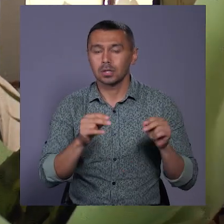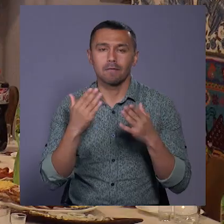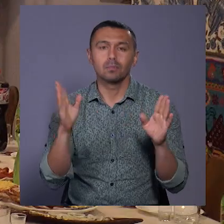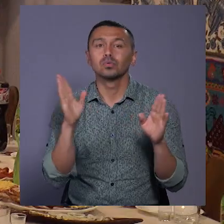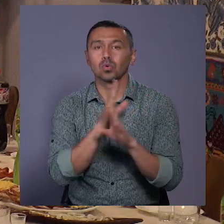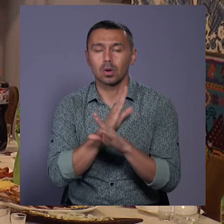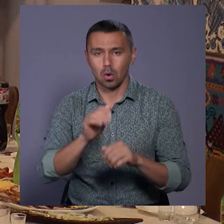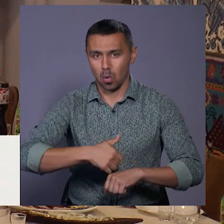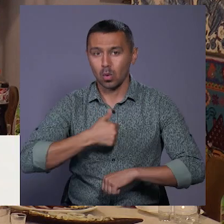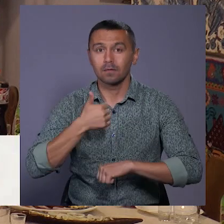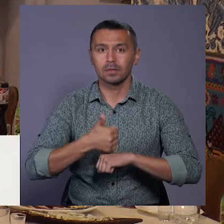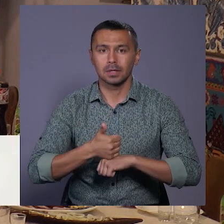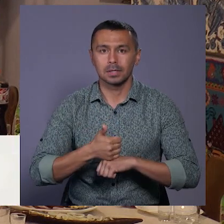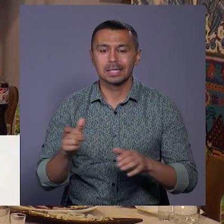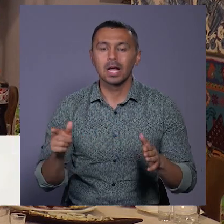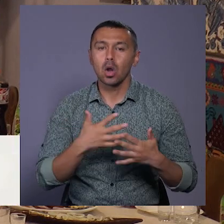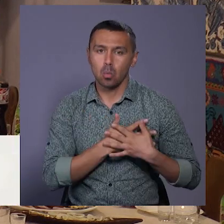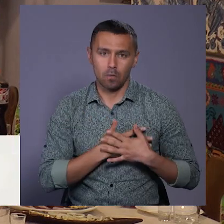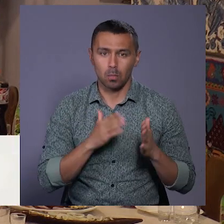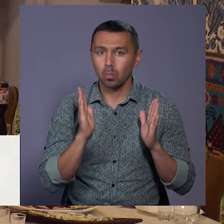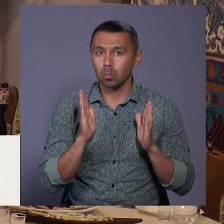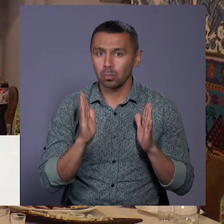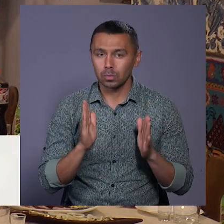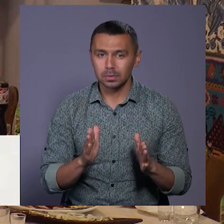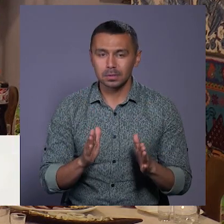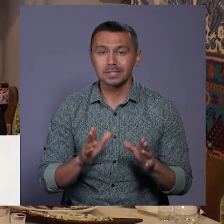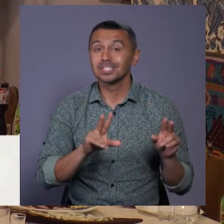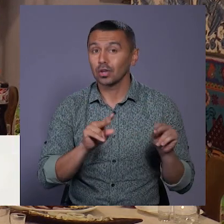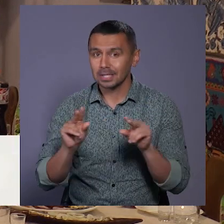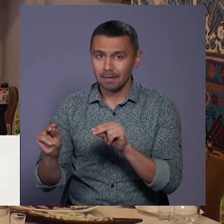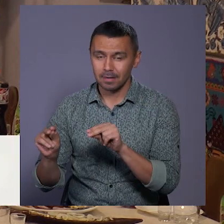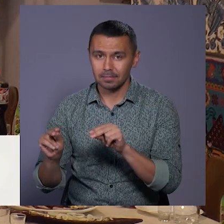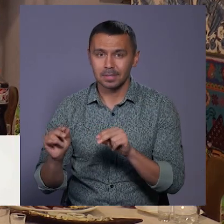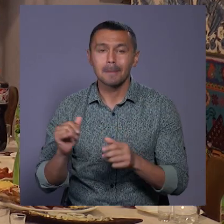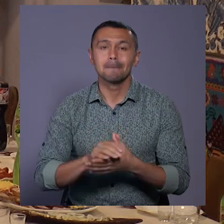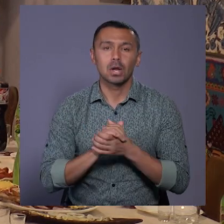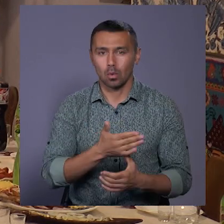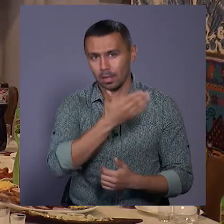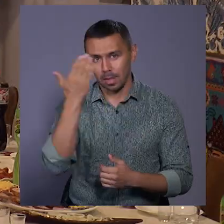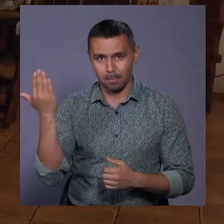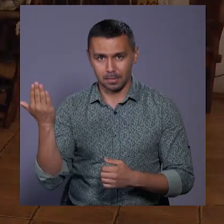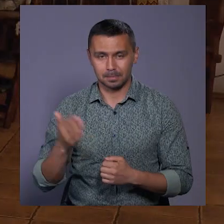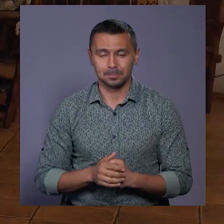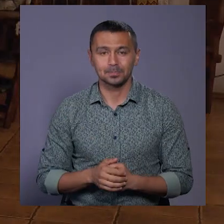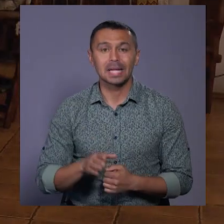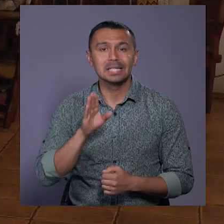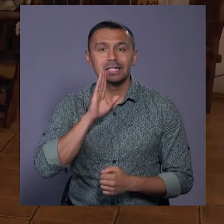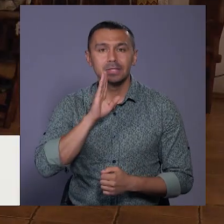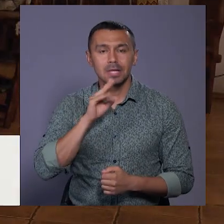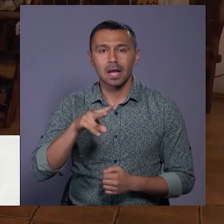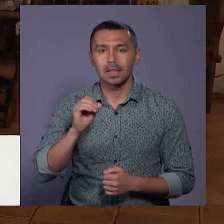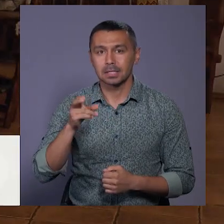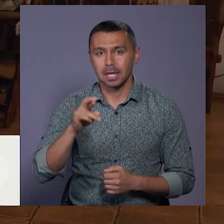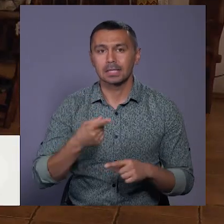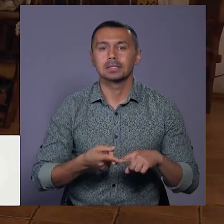вам долі. Головне – любові. Будуть щасливі і мирного неба над головою. Дівчина Леся